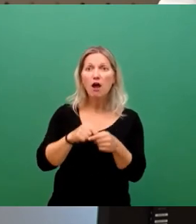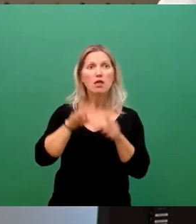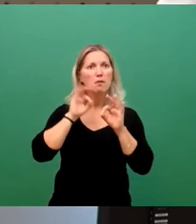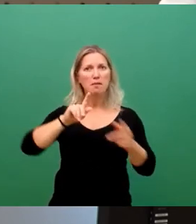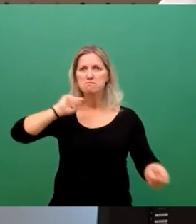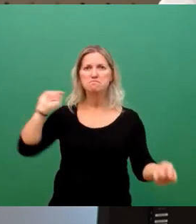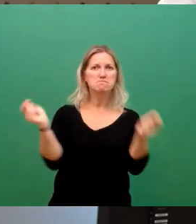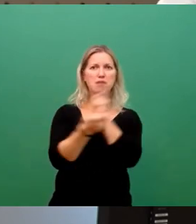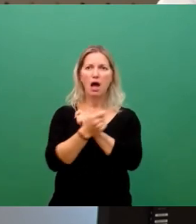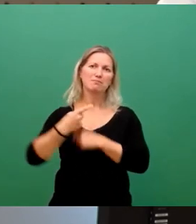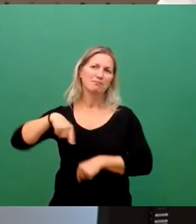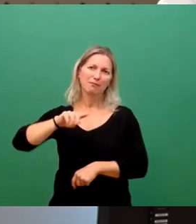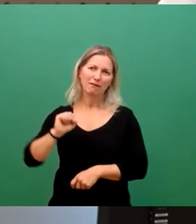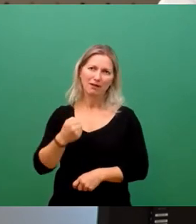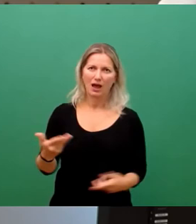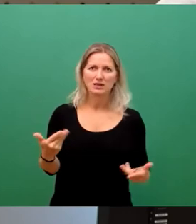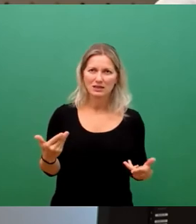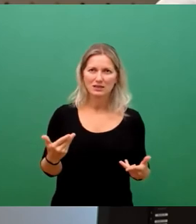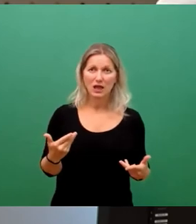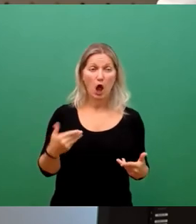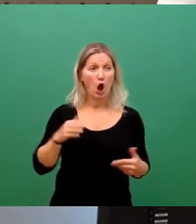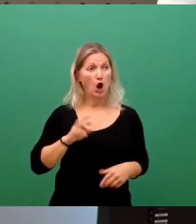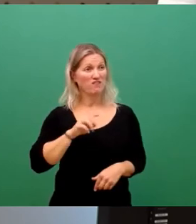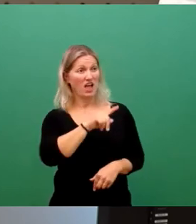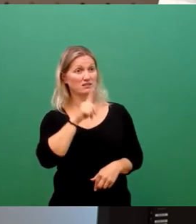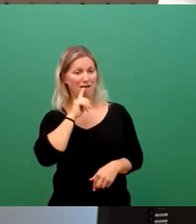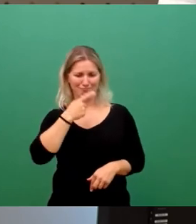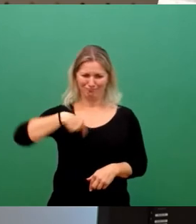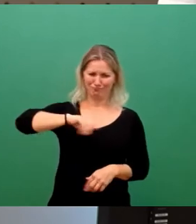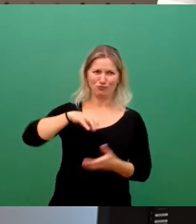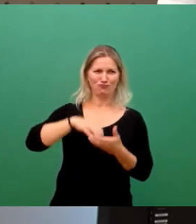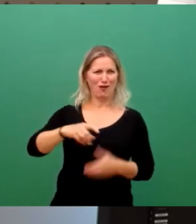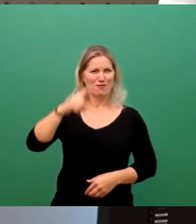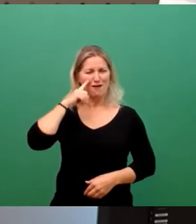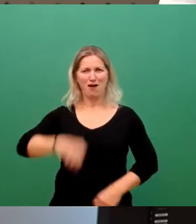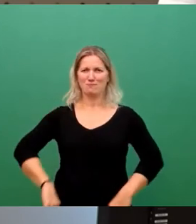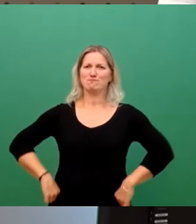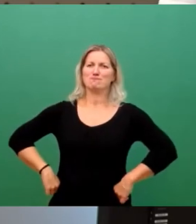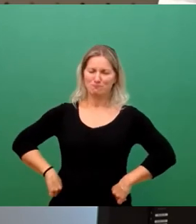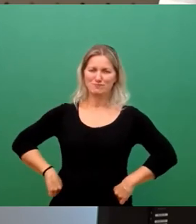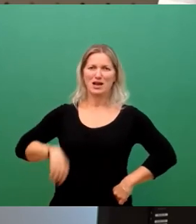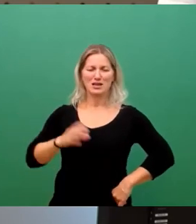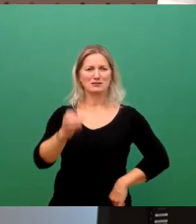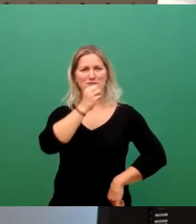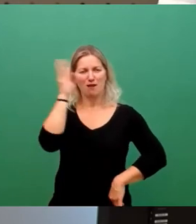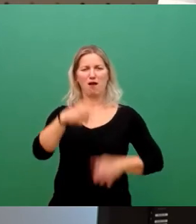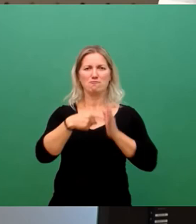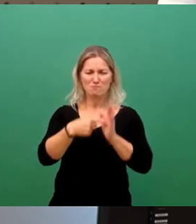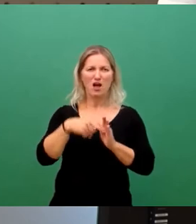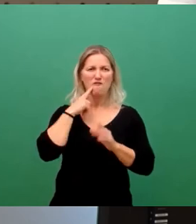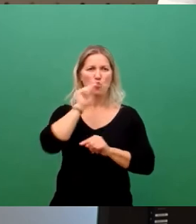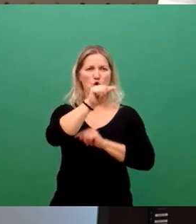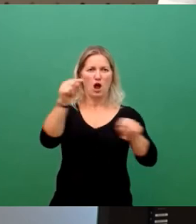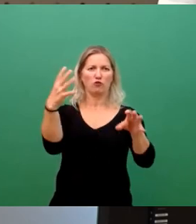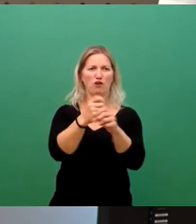Und wer hier heute irgendwie suggeriert, dass dieses Gremium hier jetzt dazu einen signifikanten, Beitrag leisten könnte, der streut aus meiner